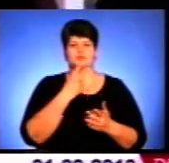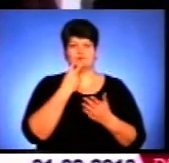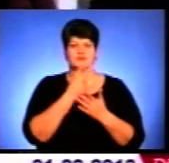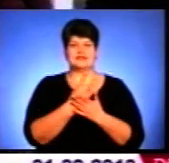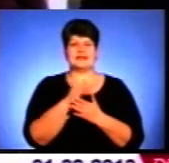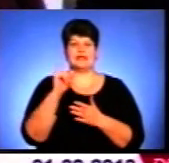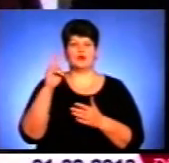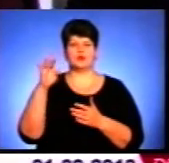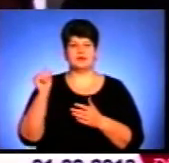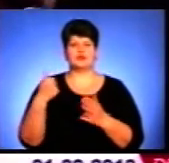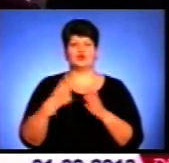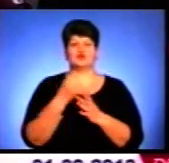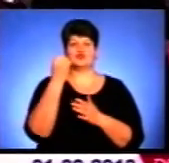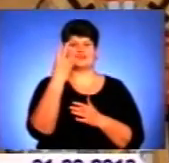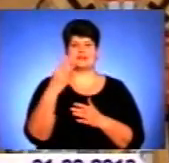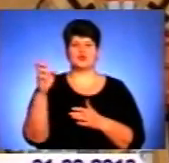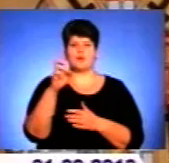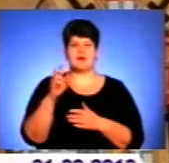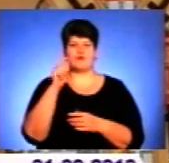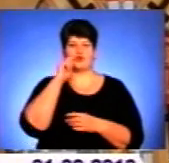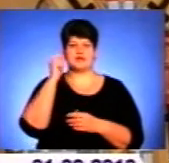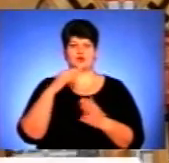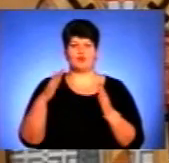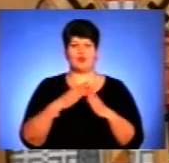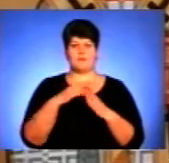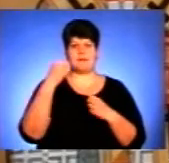«Іконописець» до 14 березня в Українському домі «Перемога».